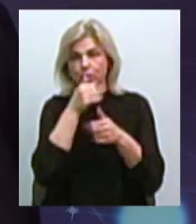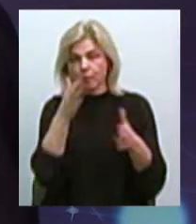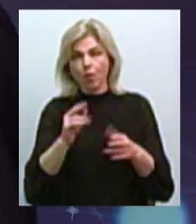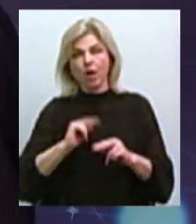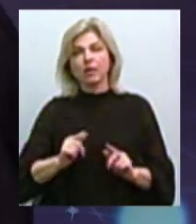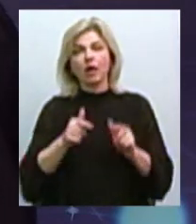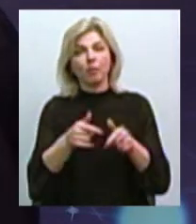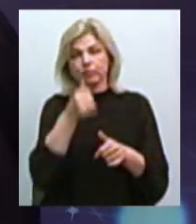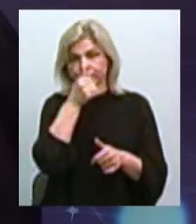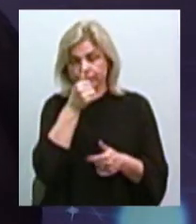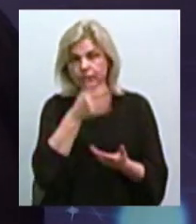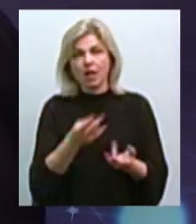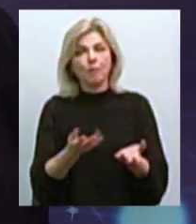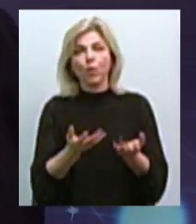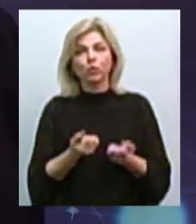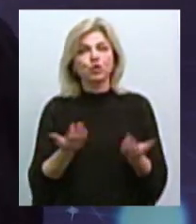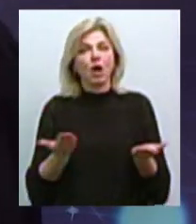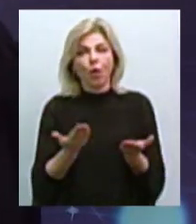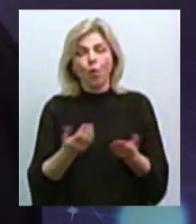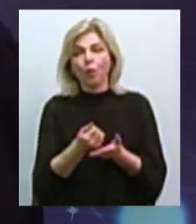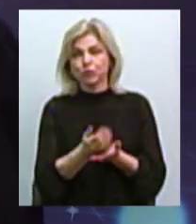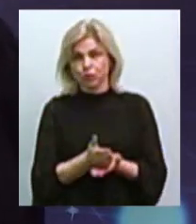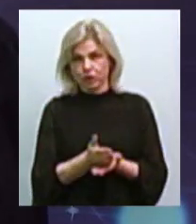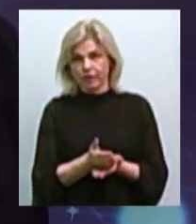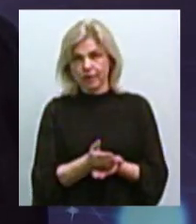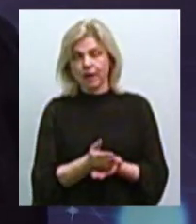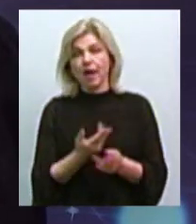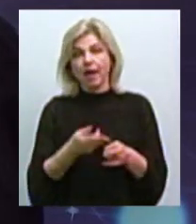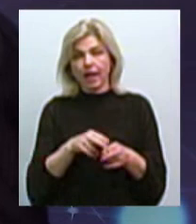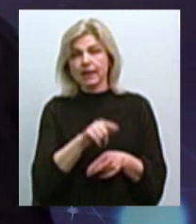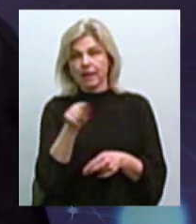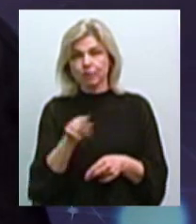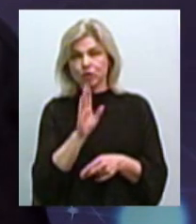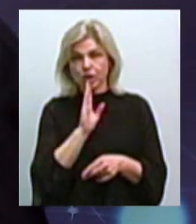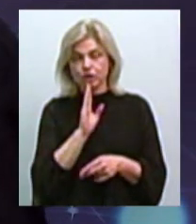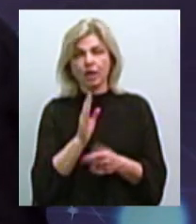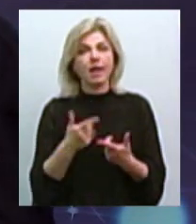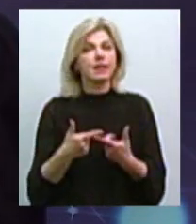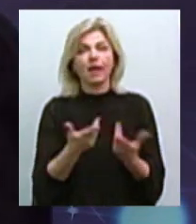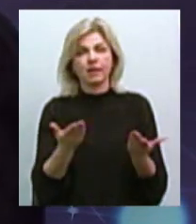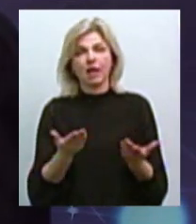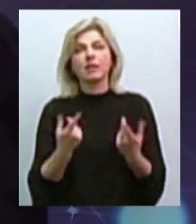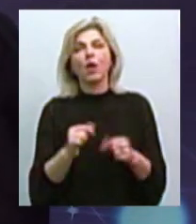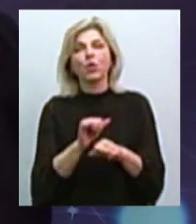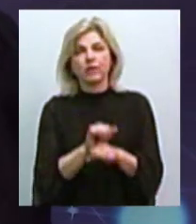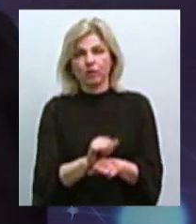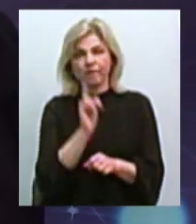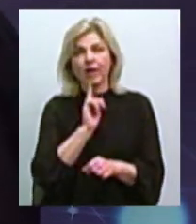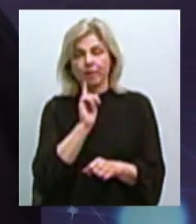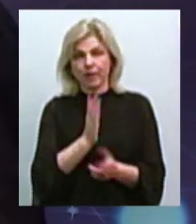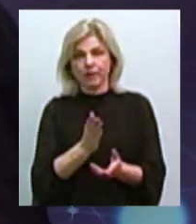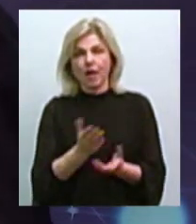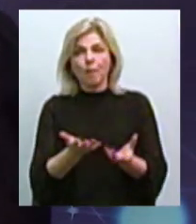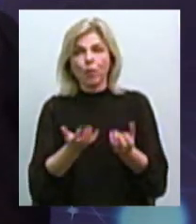медицинське какое-то елементарне обслуживання. І цим жінчинам просто негде даже остановиться. елементарне які вещи, получить